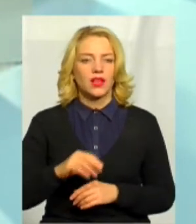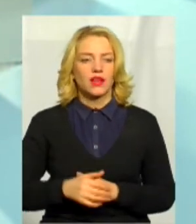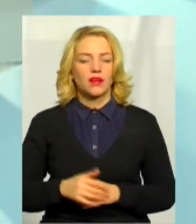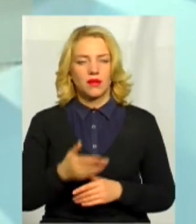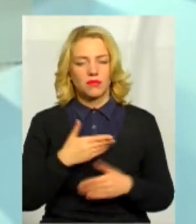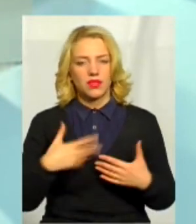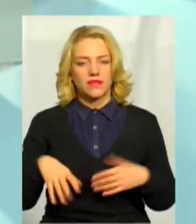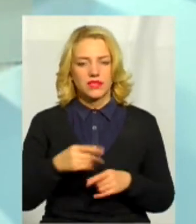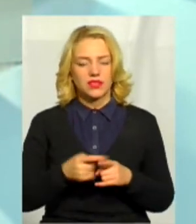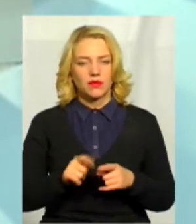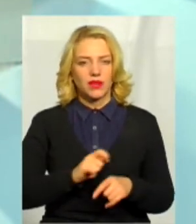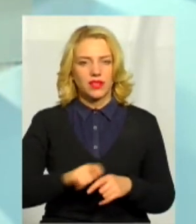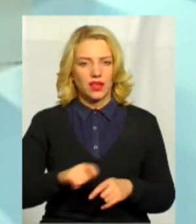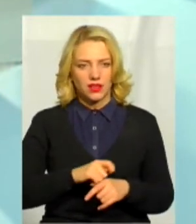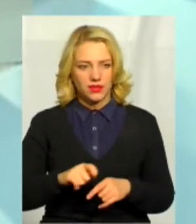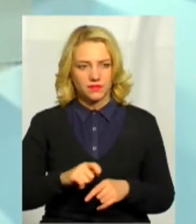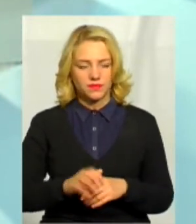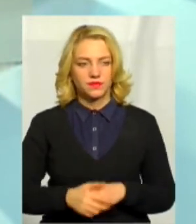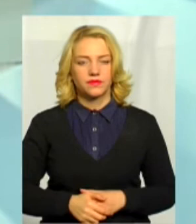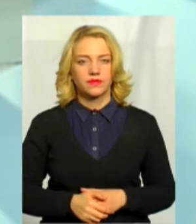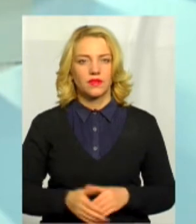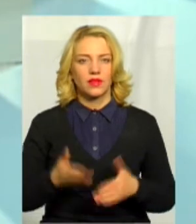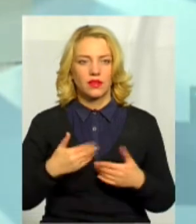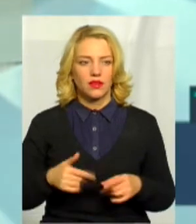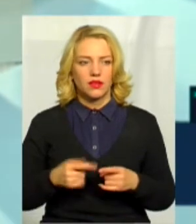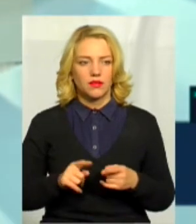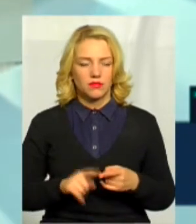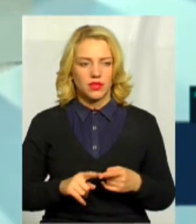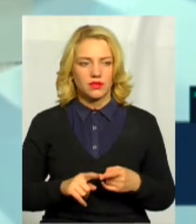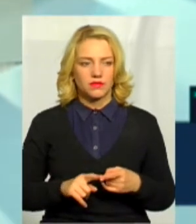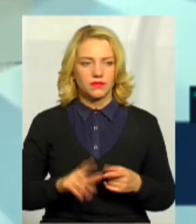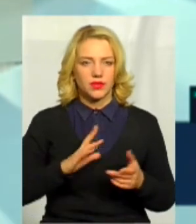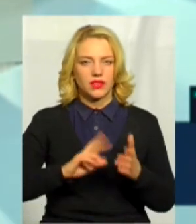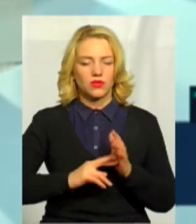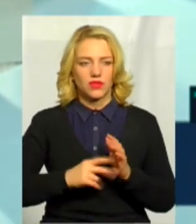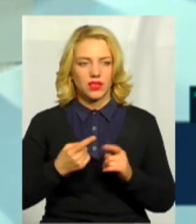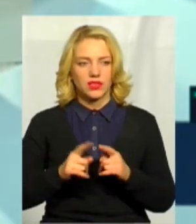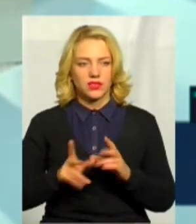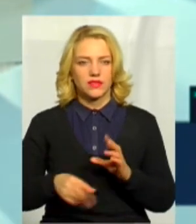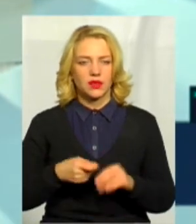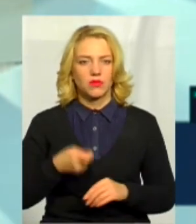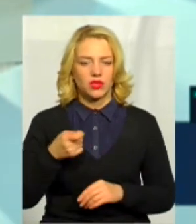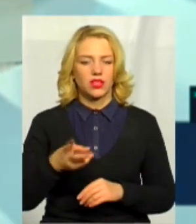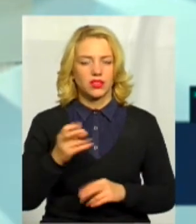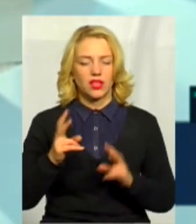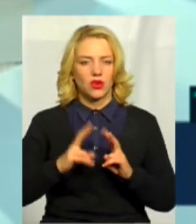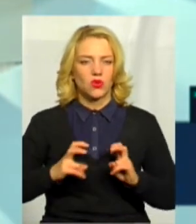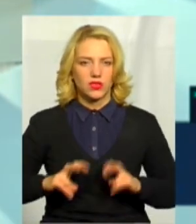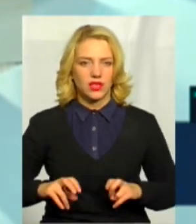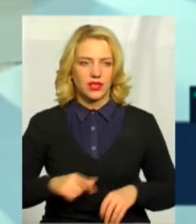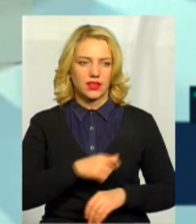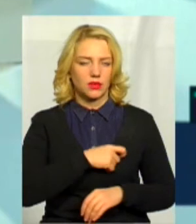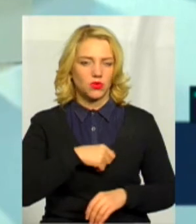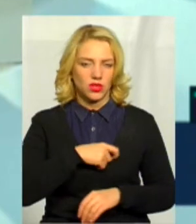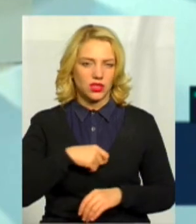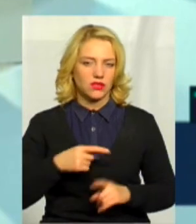Ми всі ті матеріали, ми взагалі після диспуту планували це все подати на розгляд депутатів. От